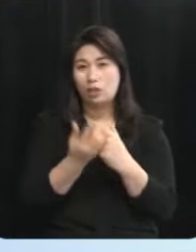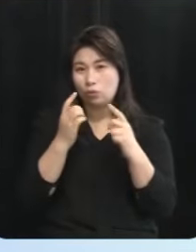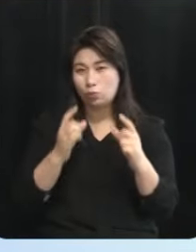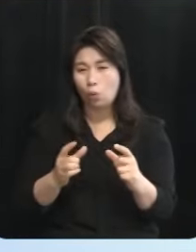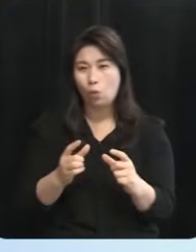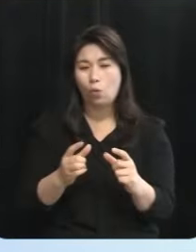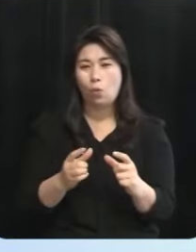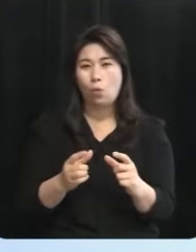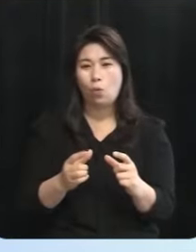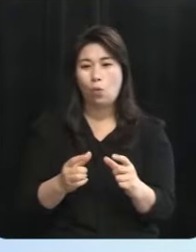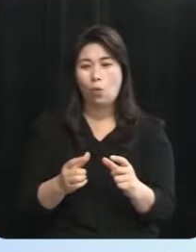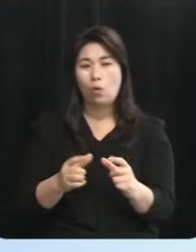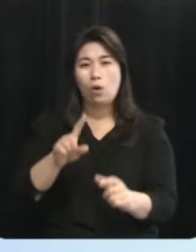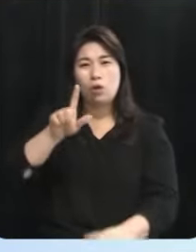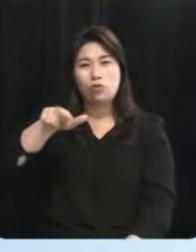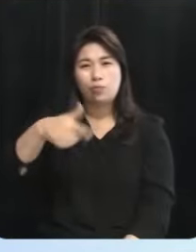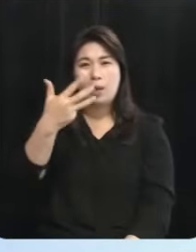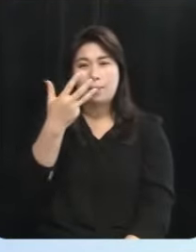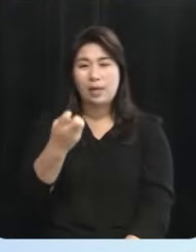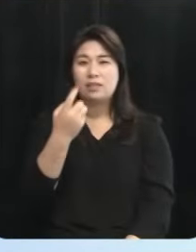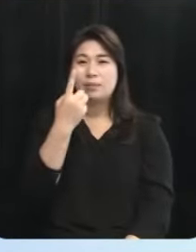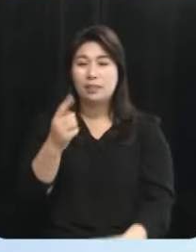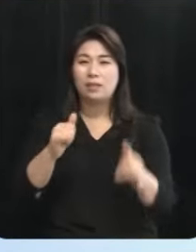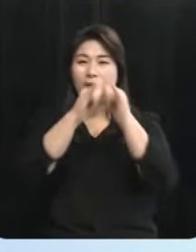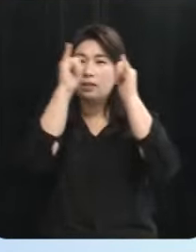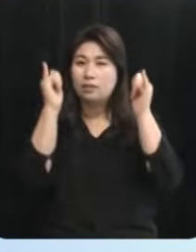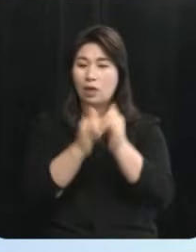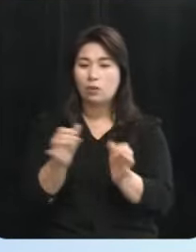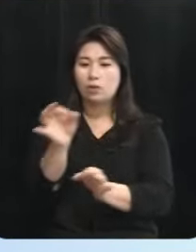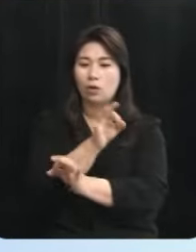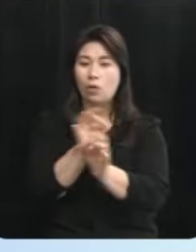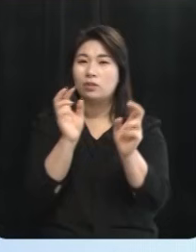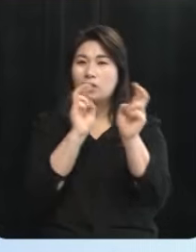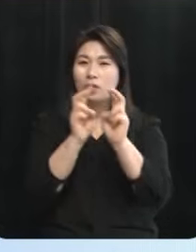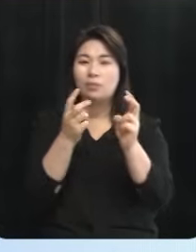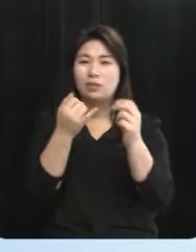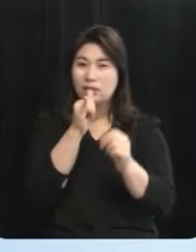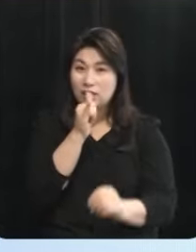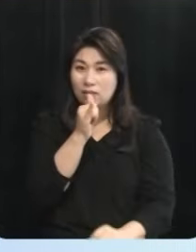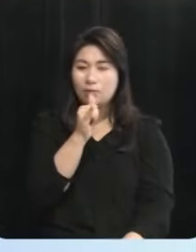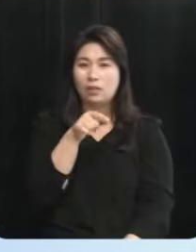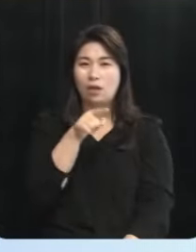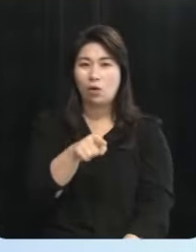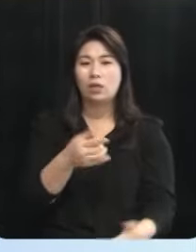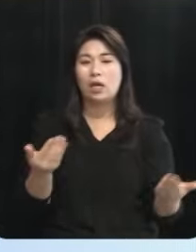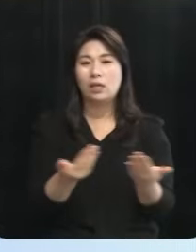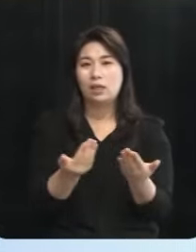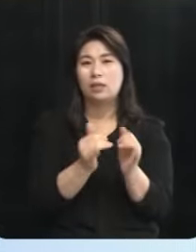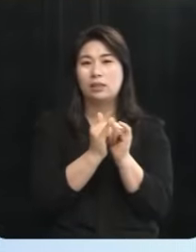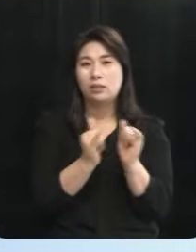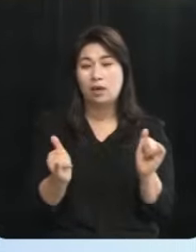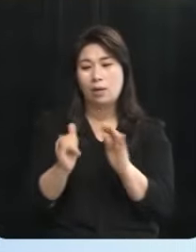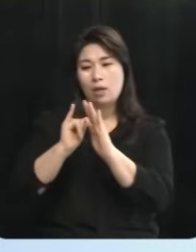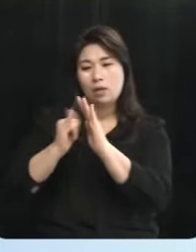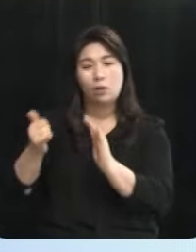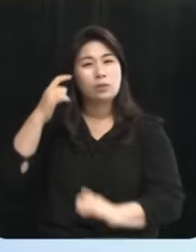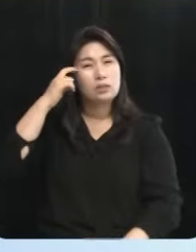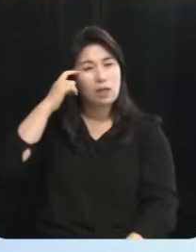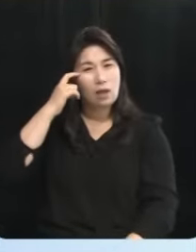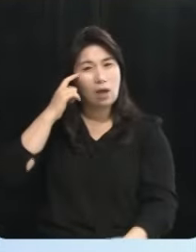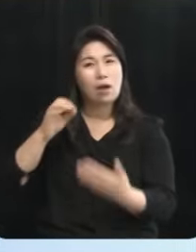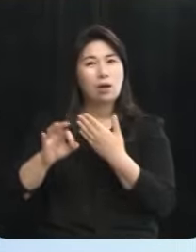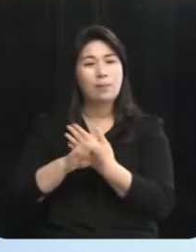많은 681개의 사회적 경제 기업들이 있습니다 여기에 종사하시는 분들 가족들을 생각하시면